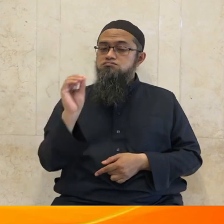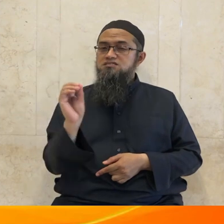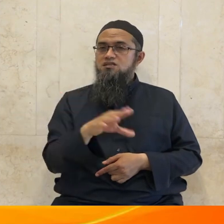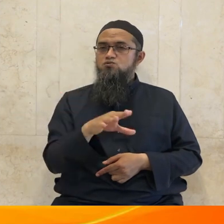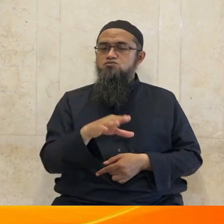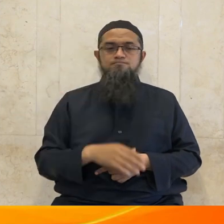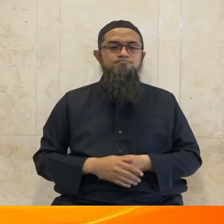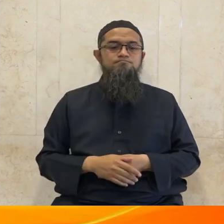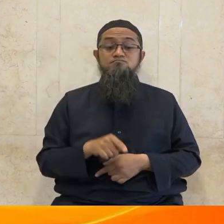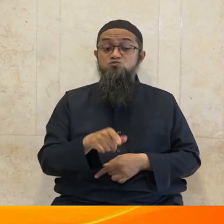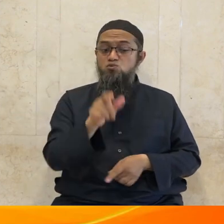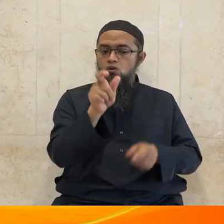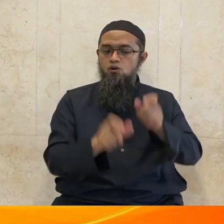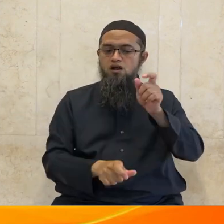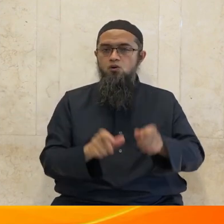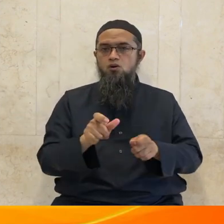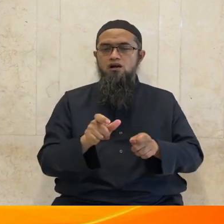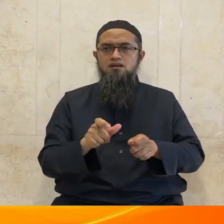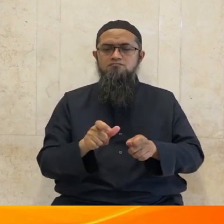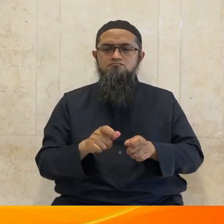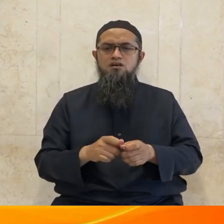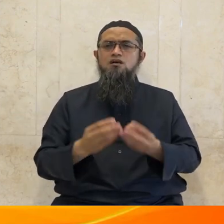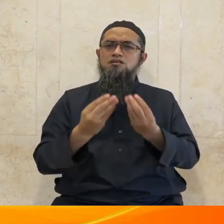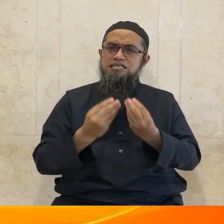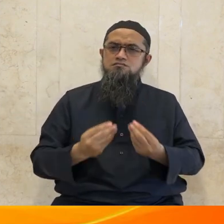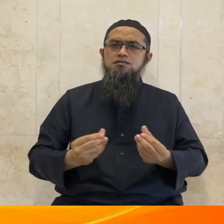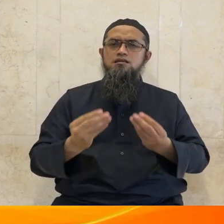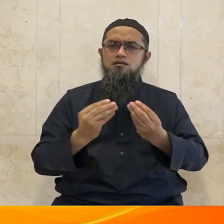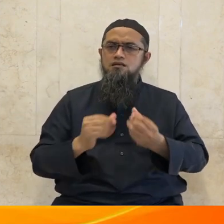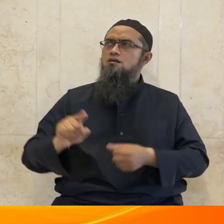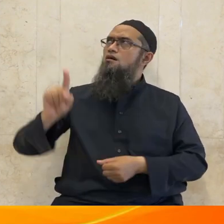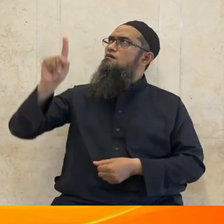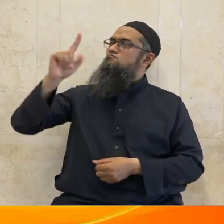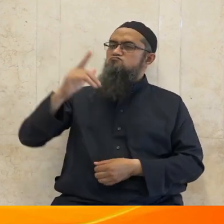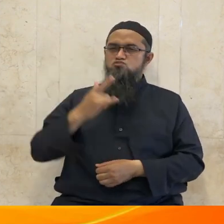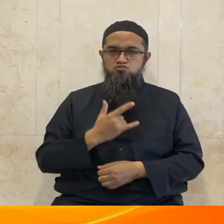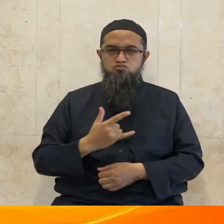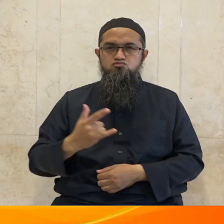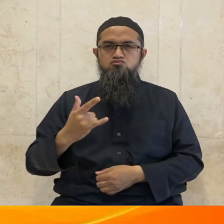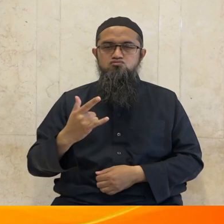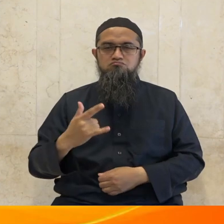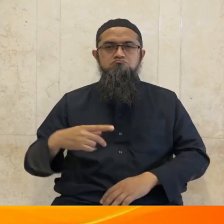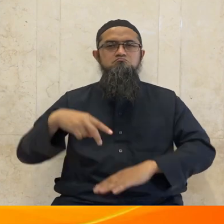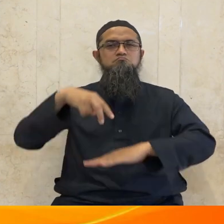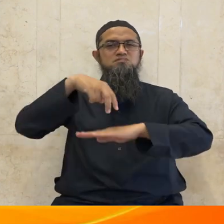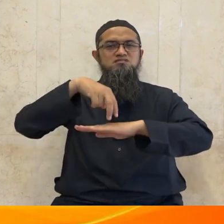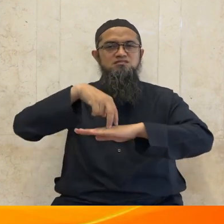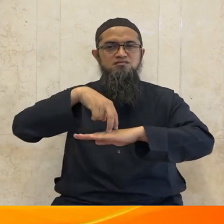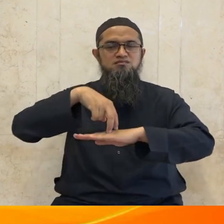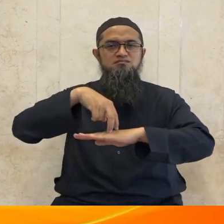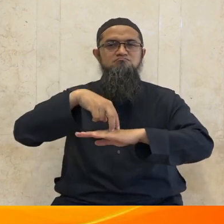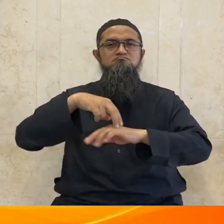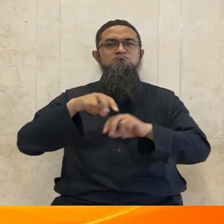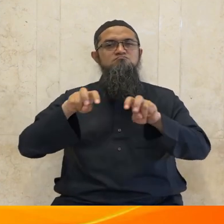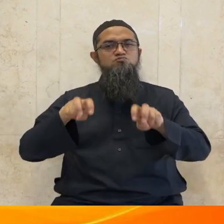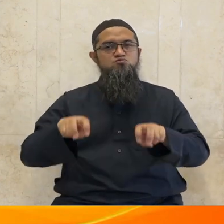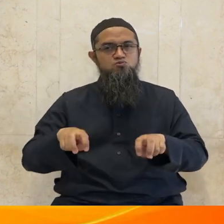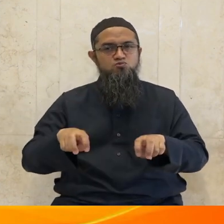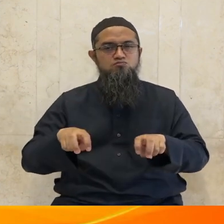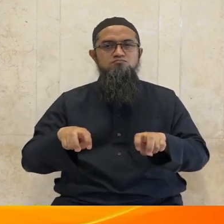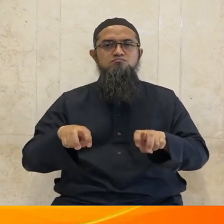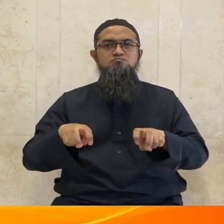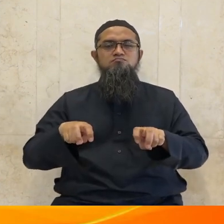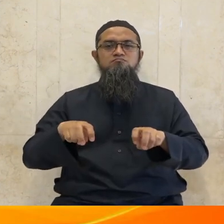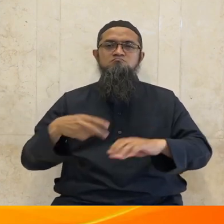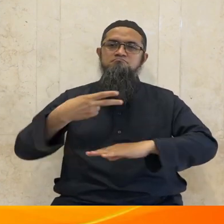mereka memikirkan tentang penciptaan langit dan bumi dengan penuh perenungan seraya berkata ya